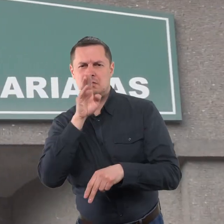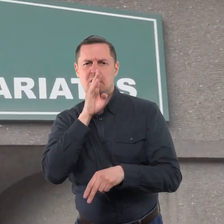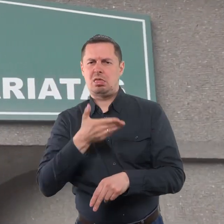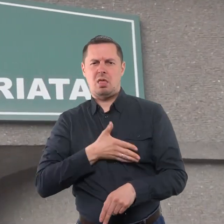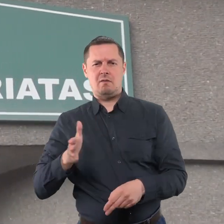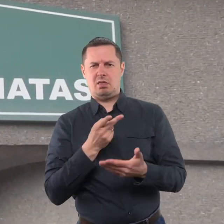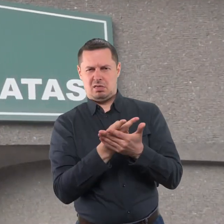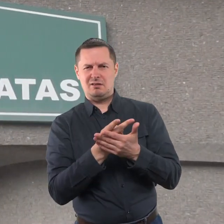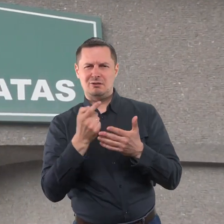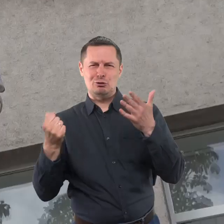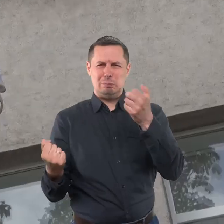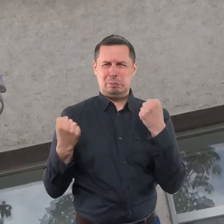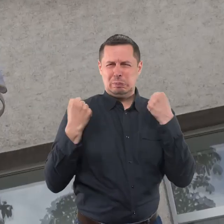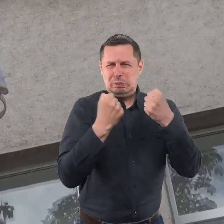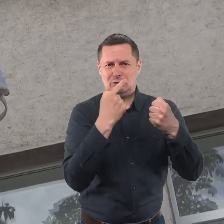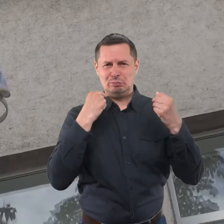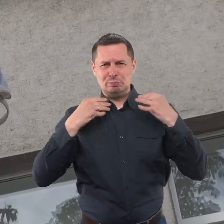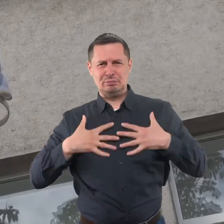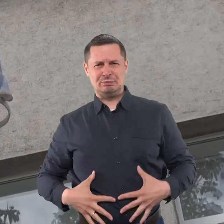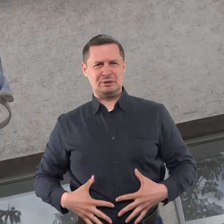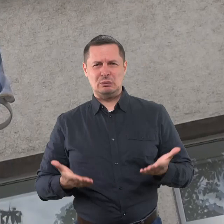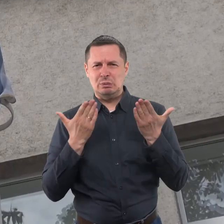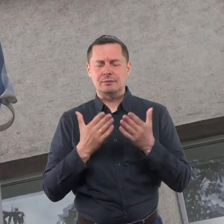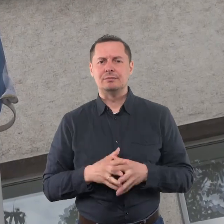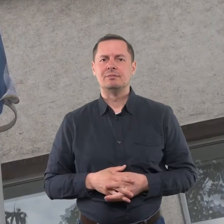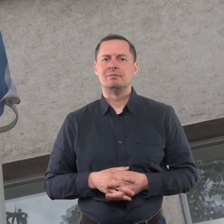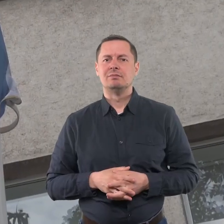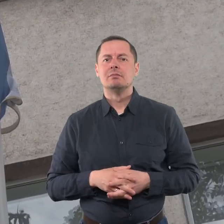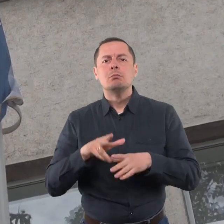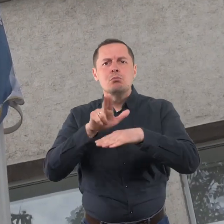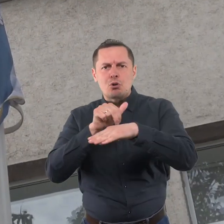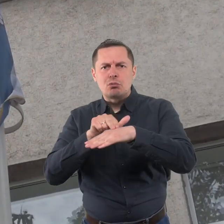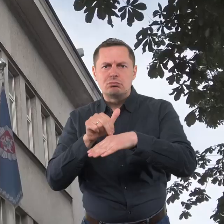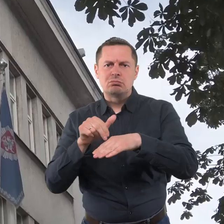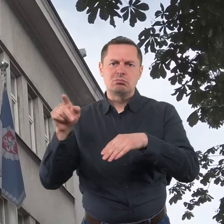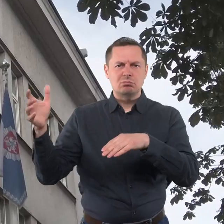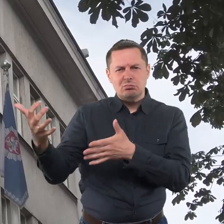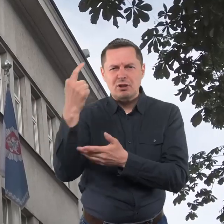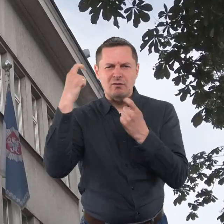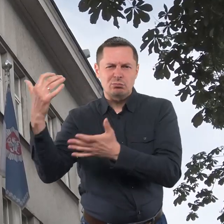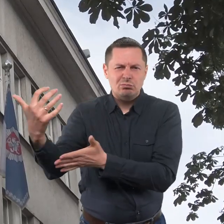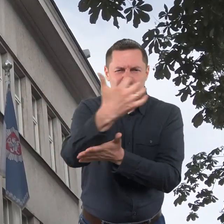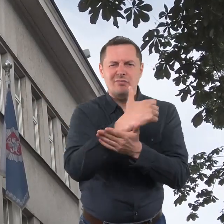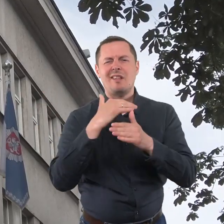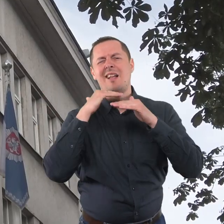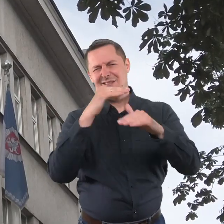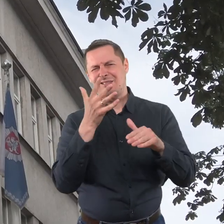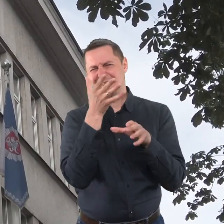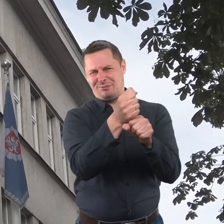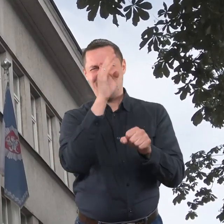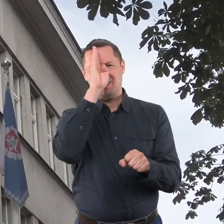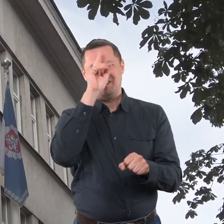rasta negyva moteris su daugybinėmis smurtožymėmis galvoje bei kitose kūno vietose. Policijos pareigūnai neturkų